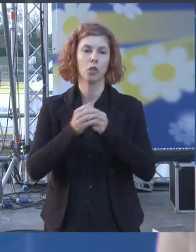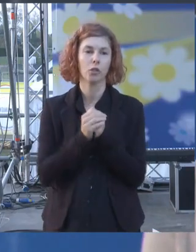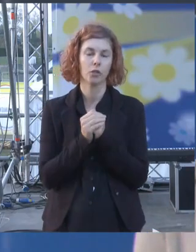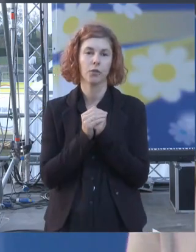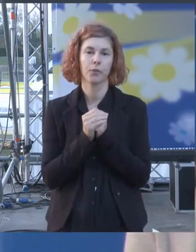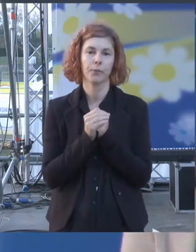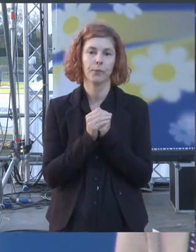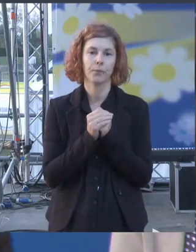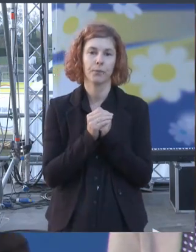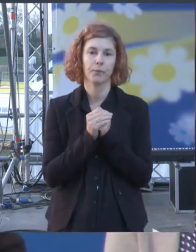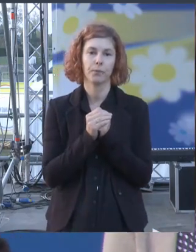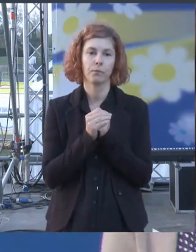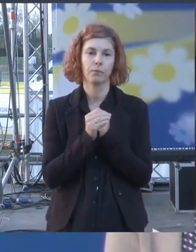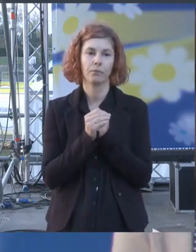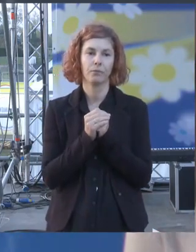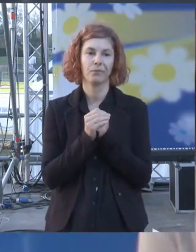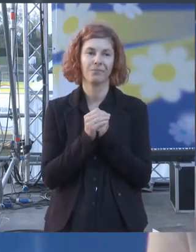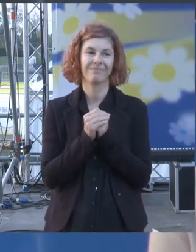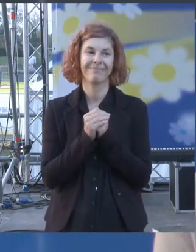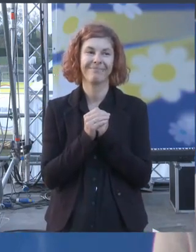io ho appuntato qualcosa